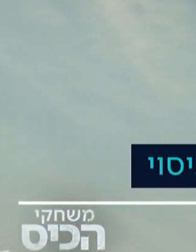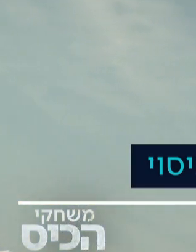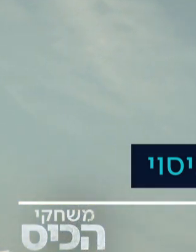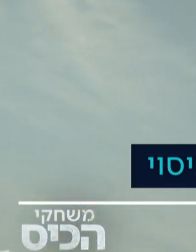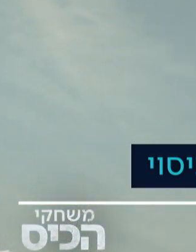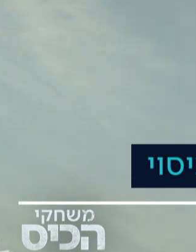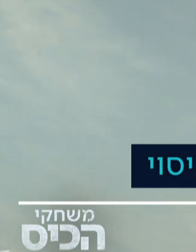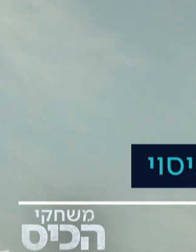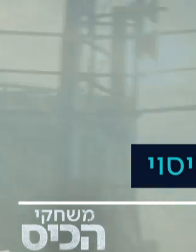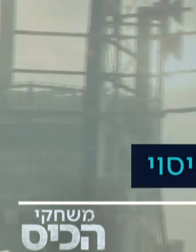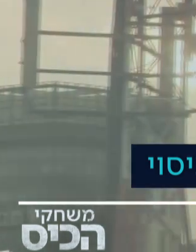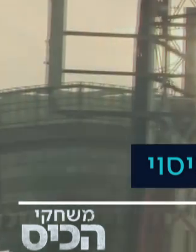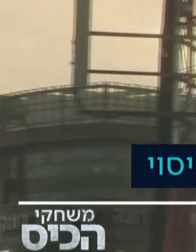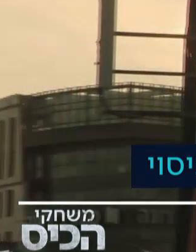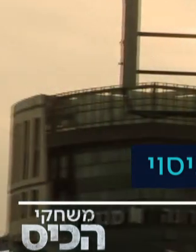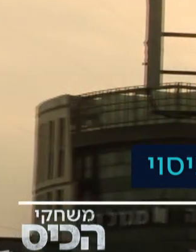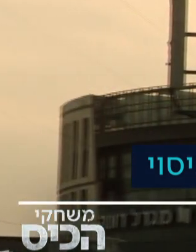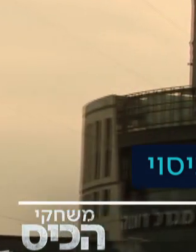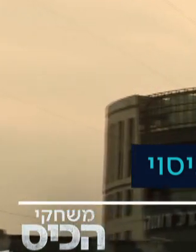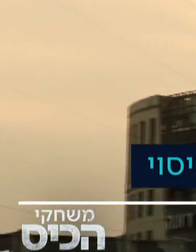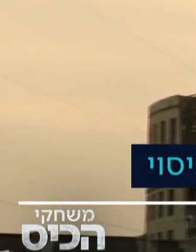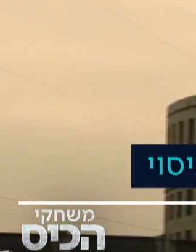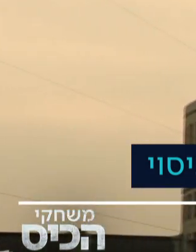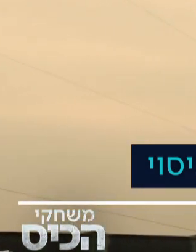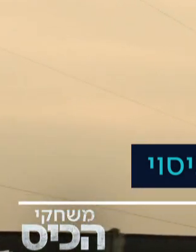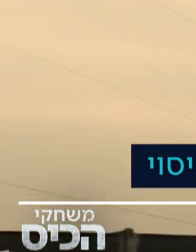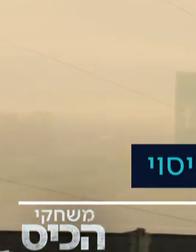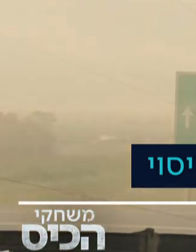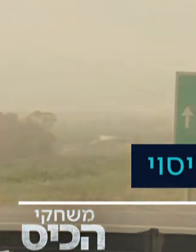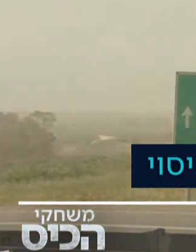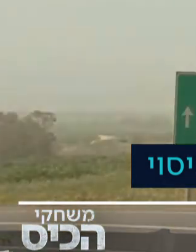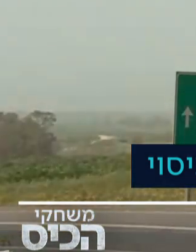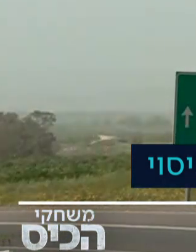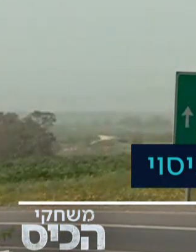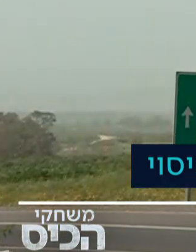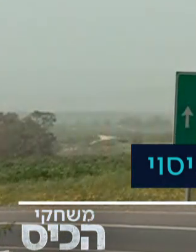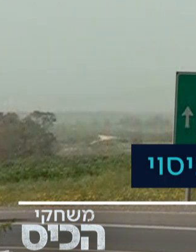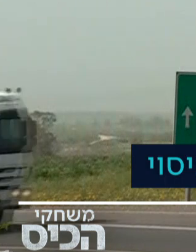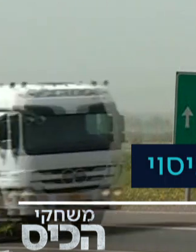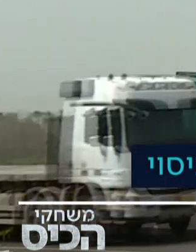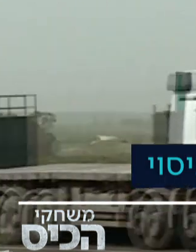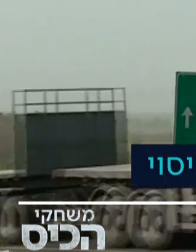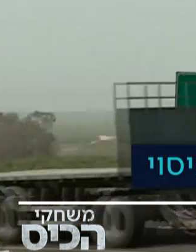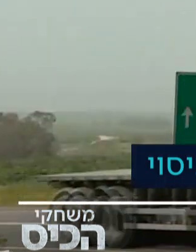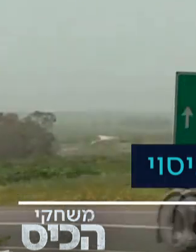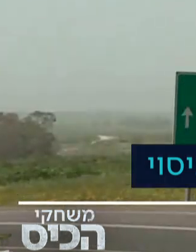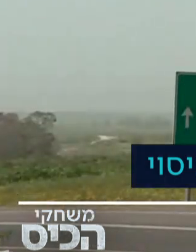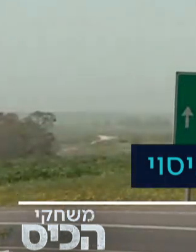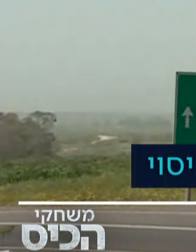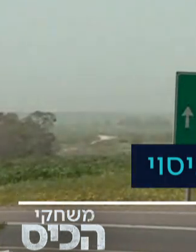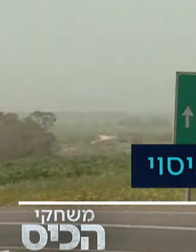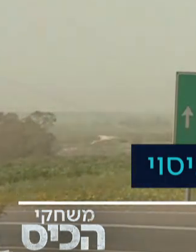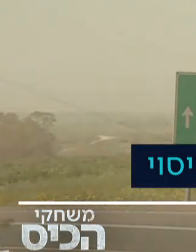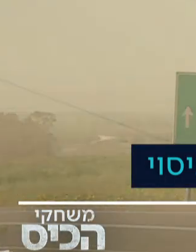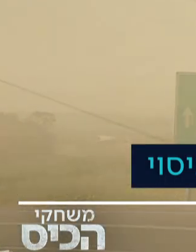באזורים מסוימים יוכלו לרכוש שימוש מהרשתות המתחרות. מדובר על שיפור הכיסוי בנגב, בערבה, בגליל ובגולן. המטרה